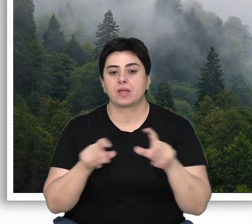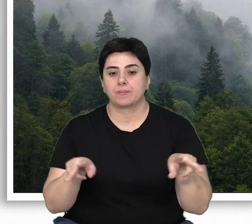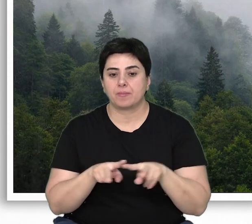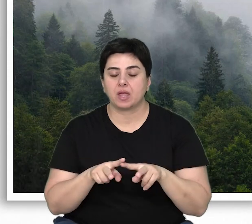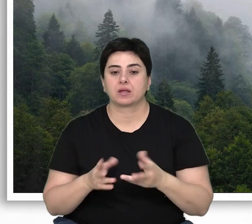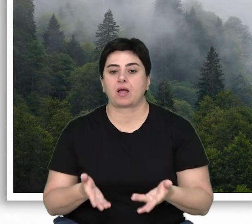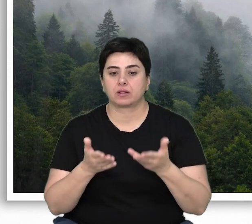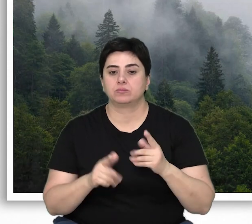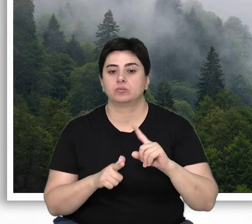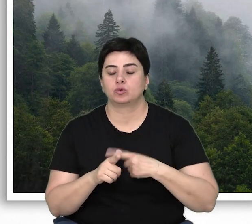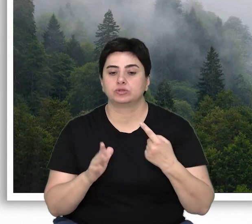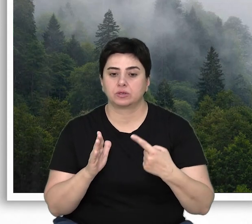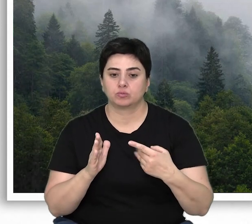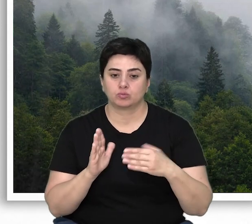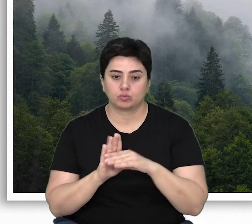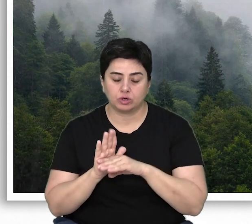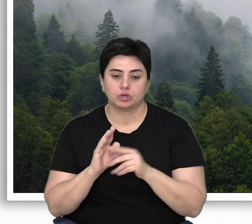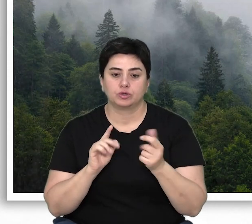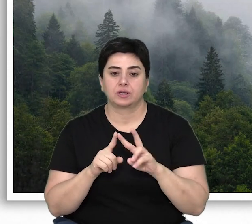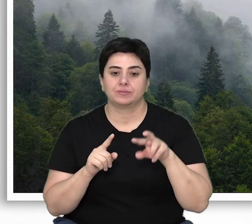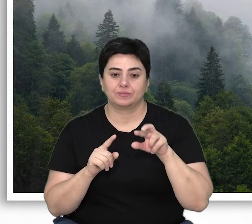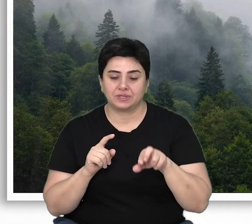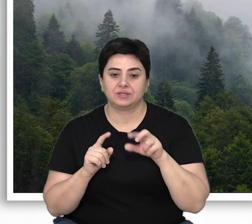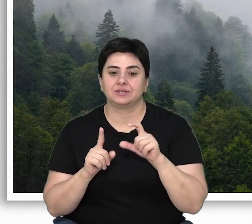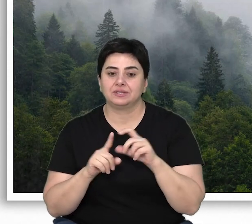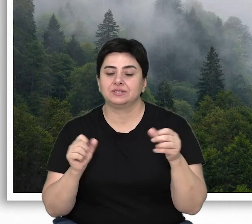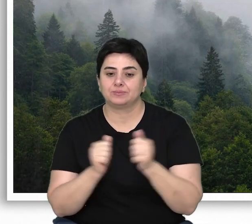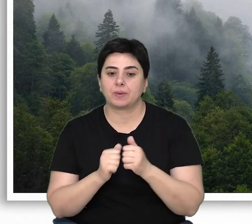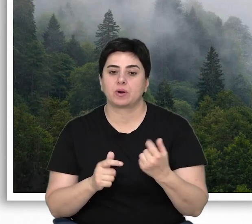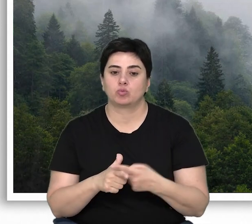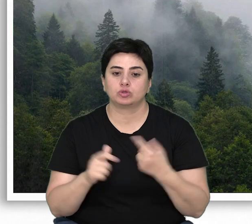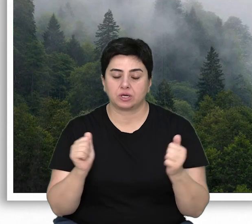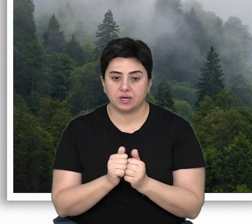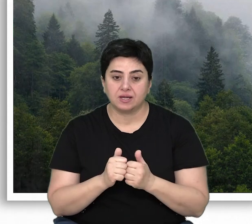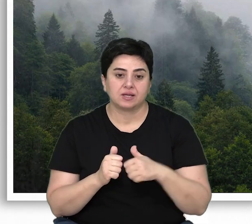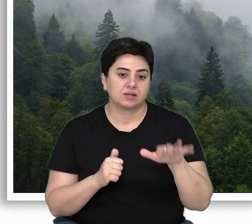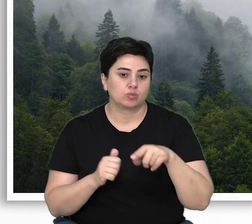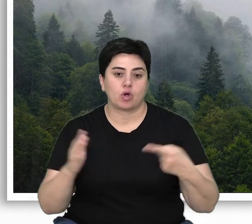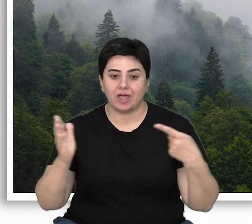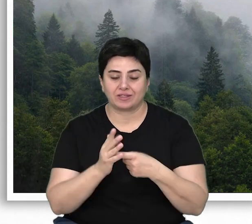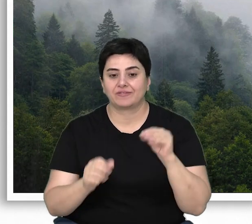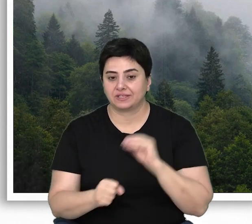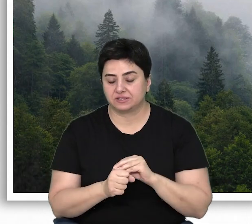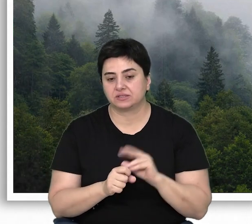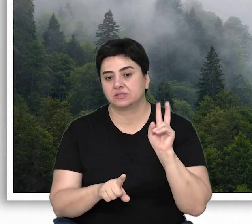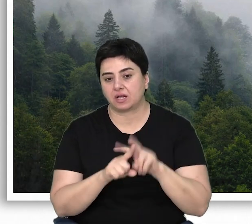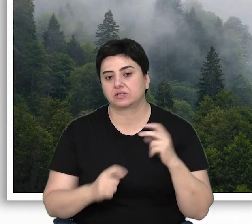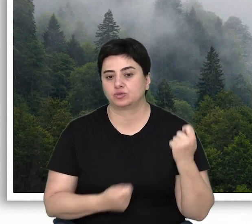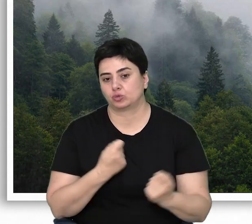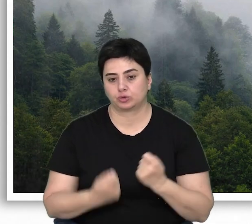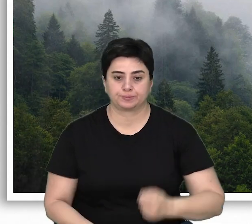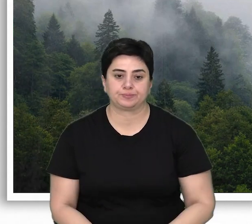Birleşmiş Milletler Kalkınma Programı UNDP ile birlikte yürütmekte olduğu projeler, ülkemizin bu hedefe ulaşmasına